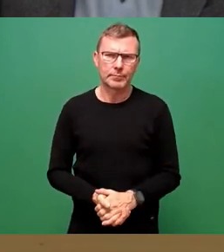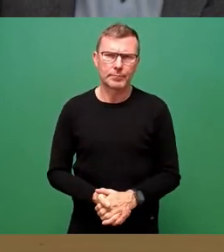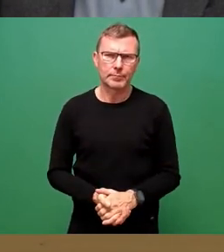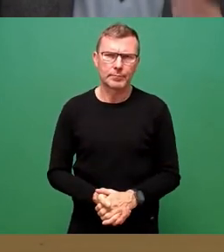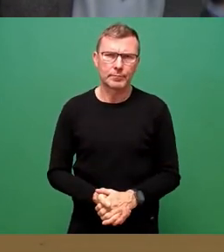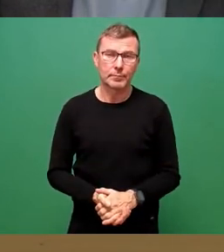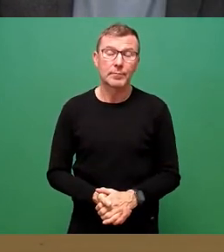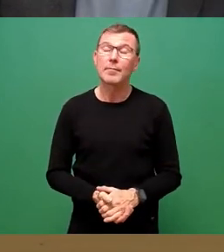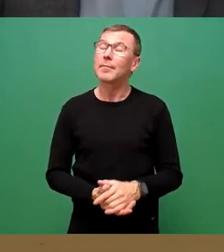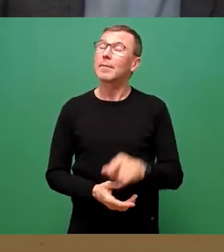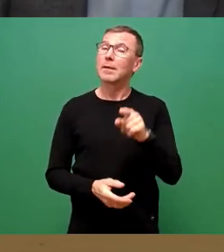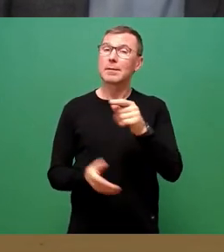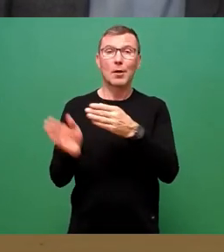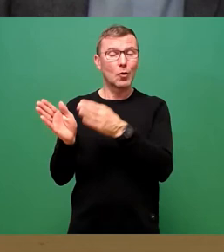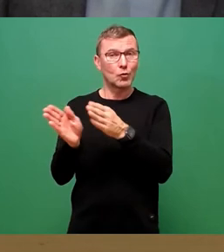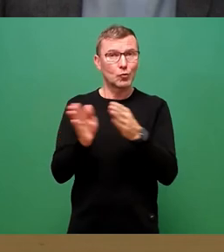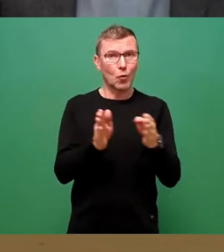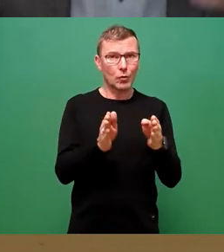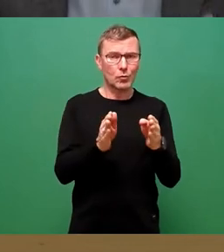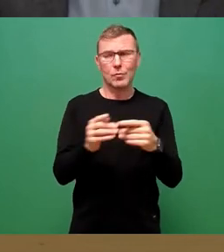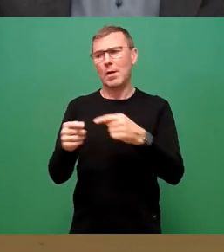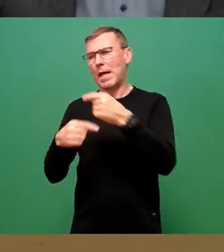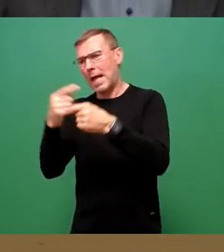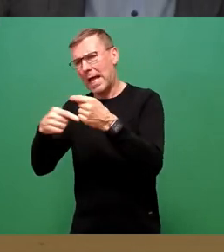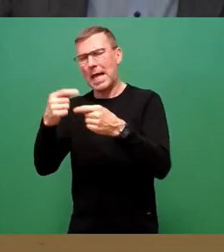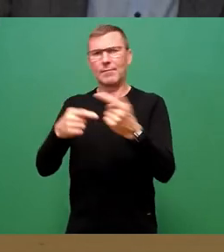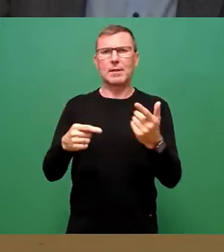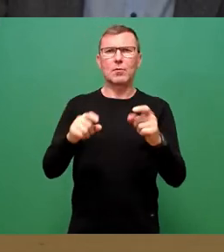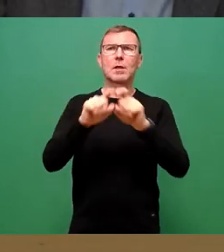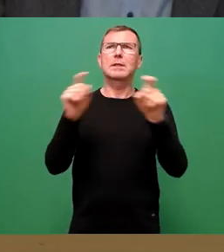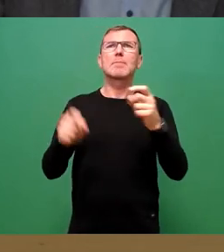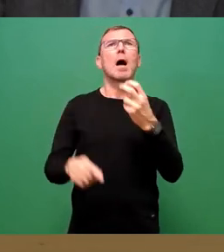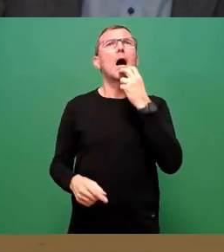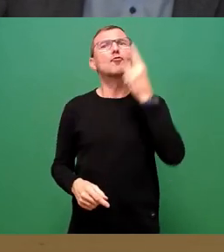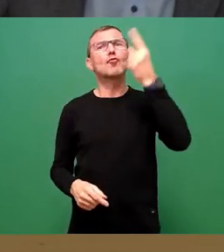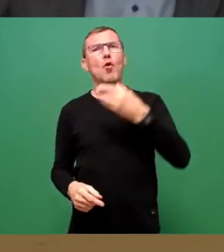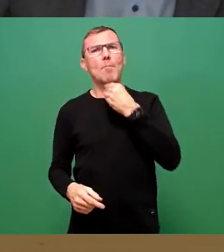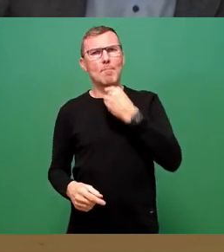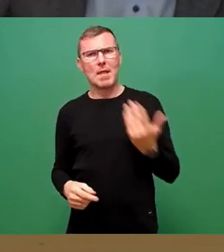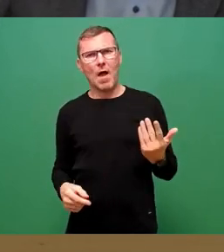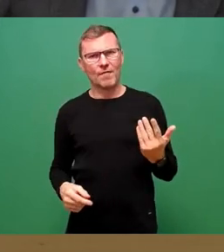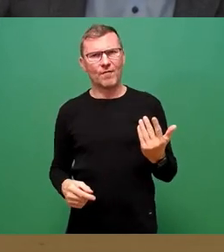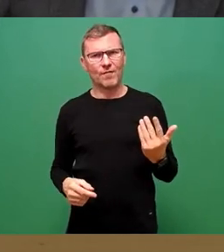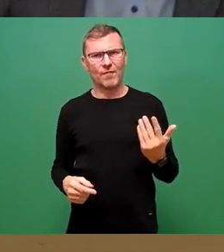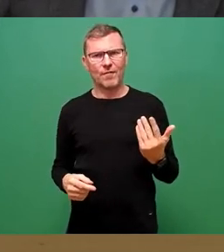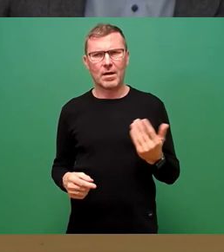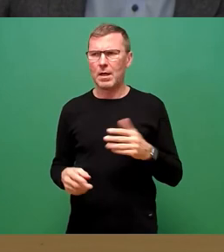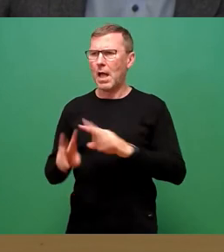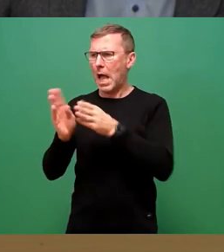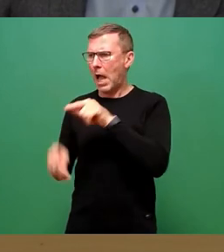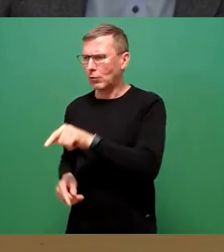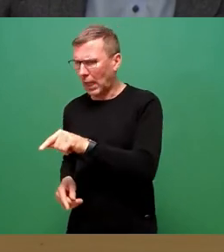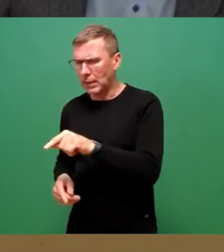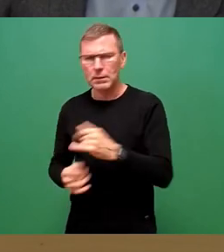was die Zuordnung und die Entwicklung bei dem Thema Strombedarf angeht, was da von Haushalte